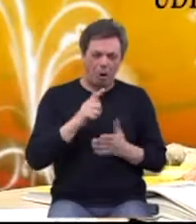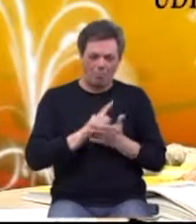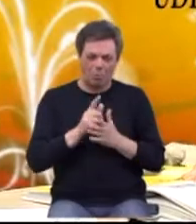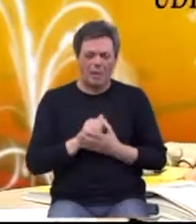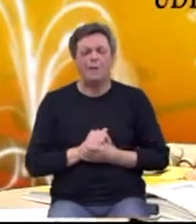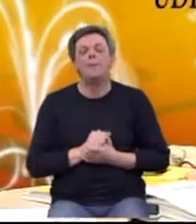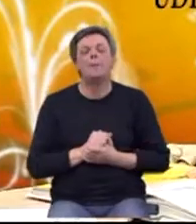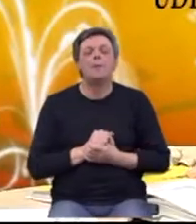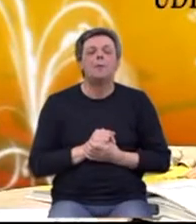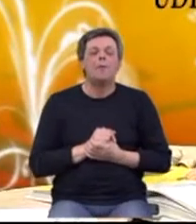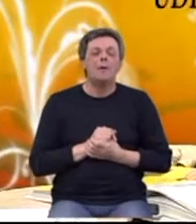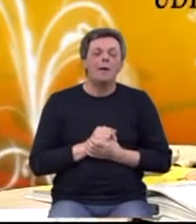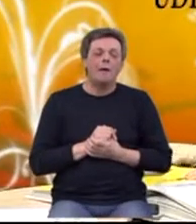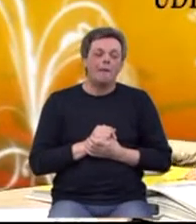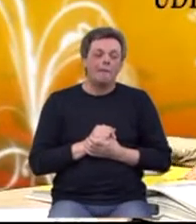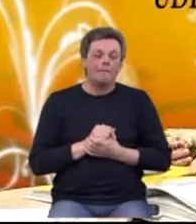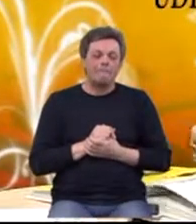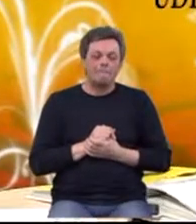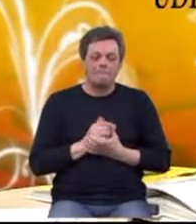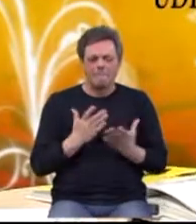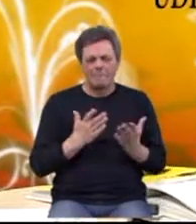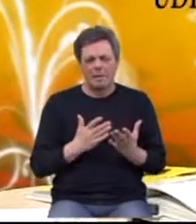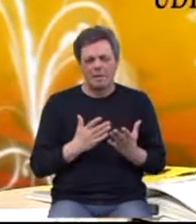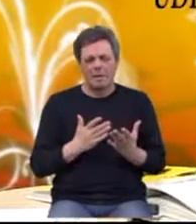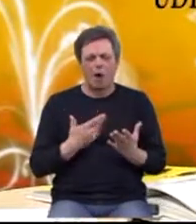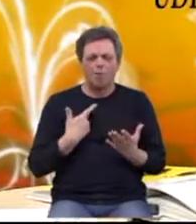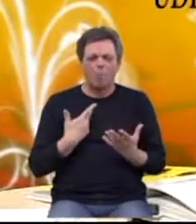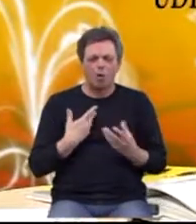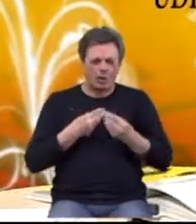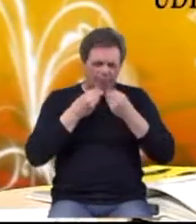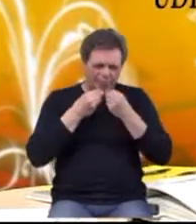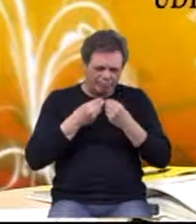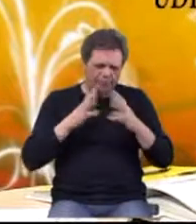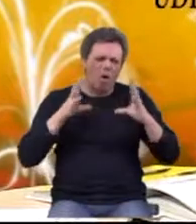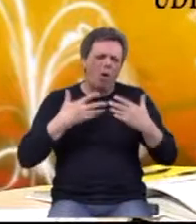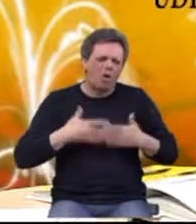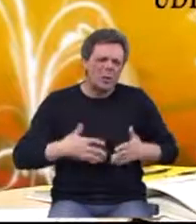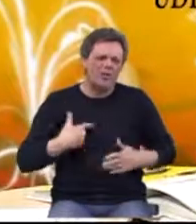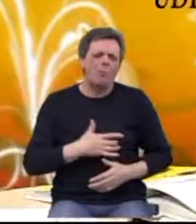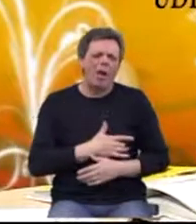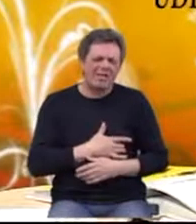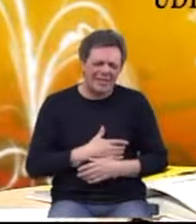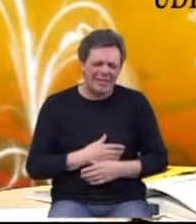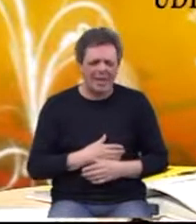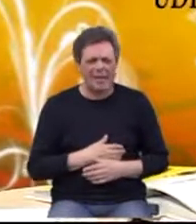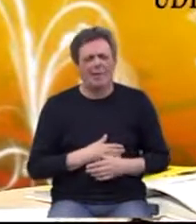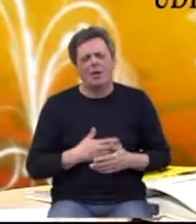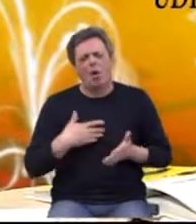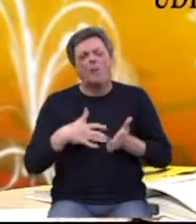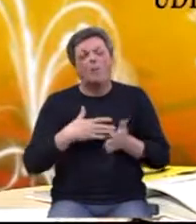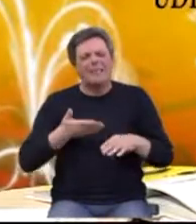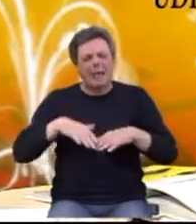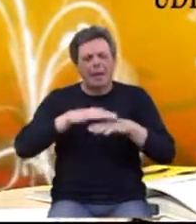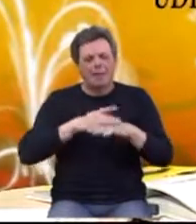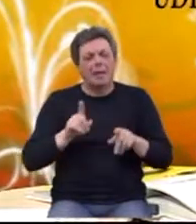s vama u svemu tome. Međutim, kao što može atrofirati moje srce, atrofirati od masnih naslaga, tako